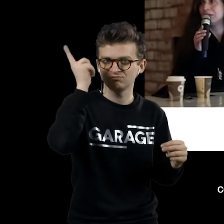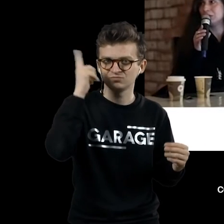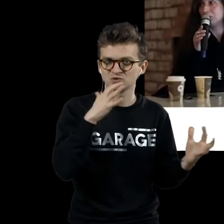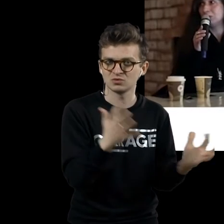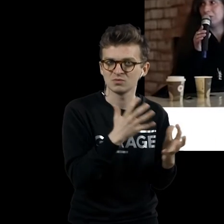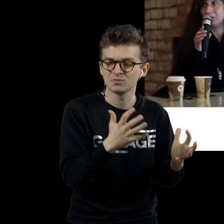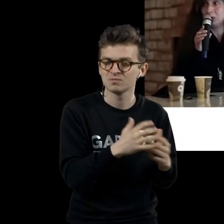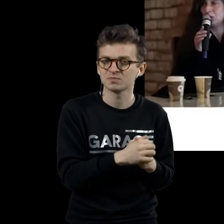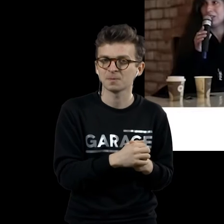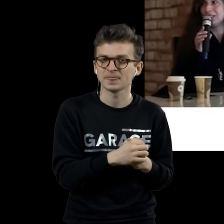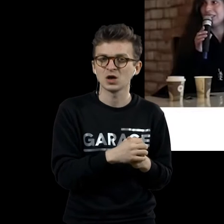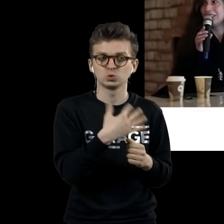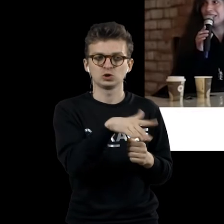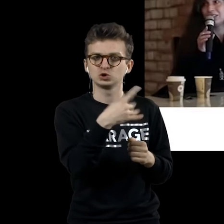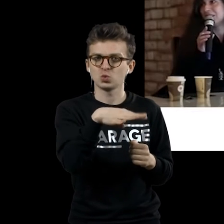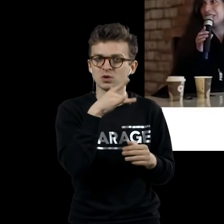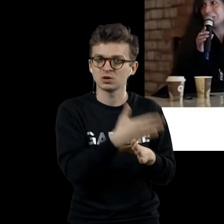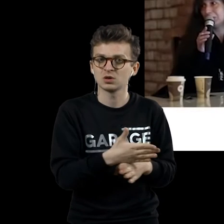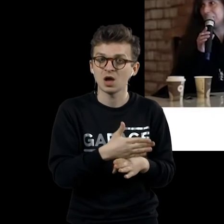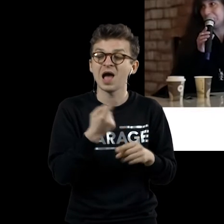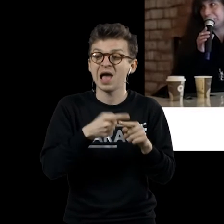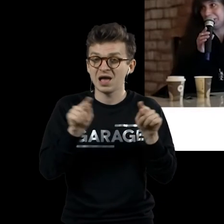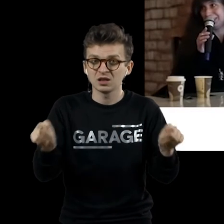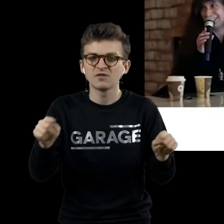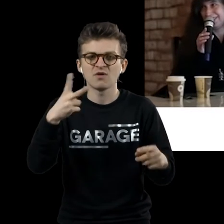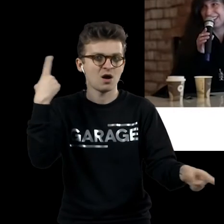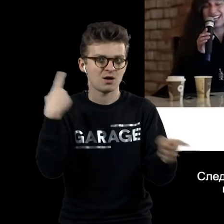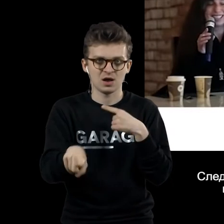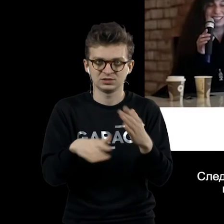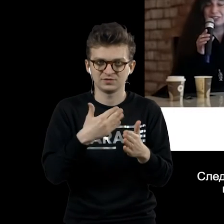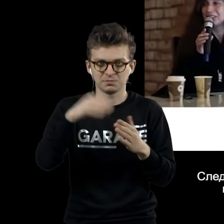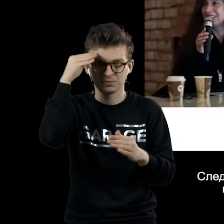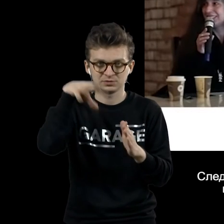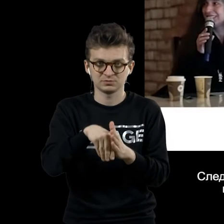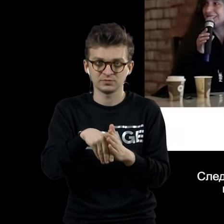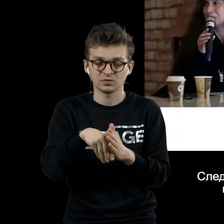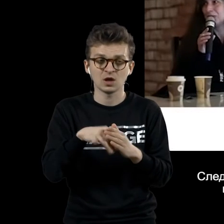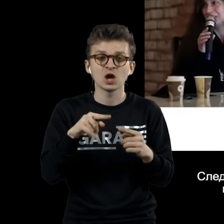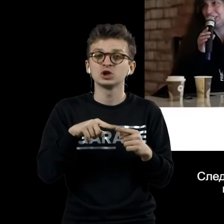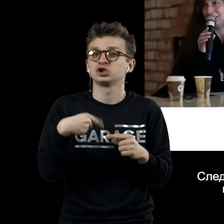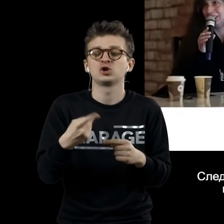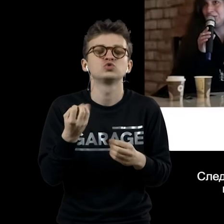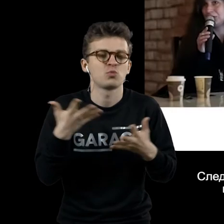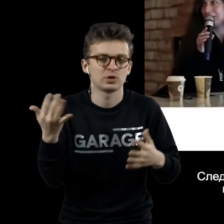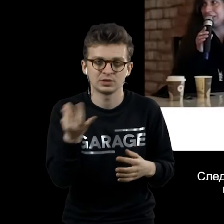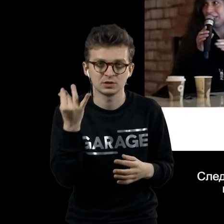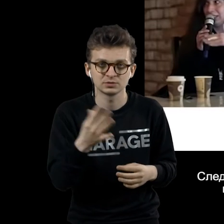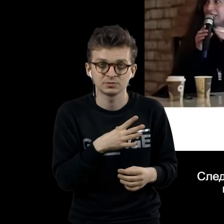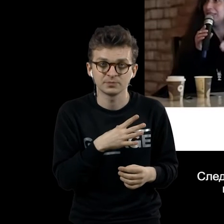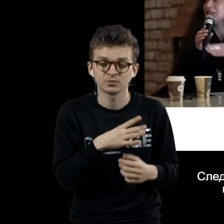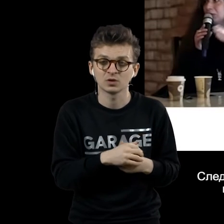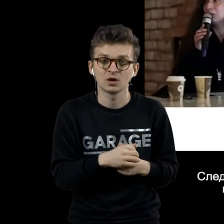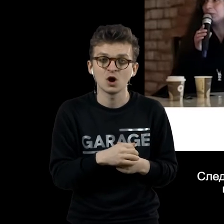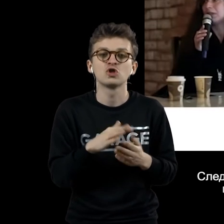предмет, которому 40 лет, это разные по смыслу предметы. Следующая серия делалась еще интереснее. Следующая серия,